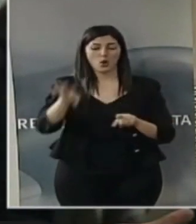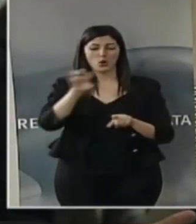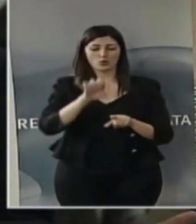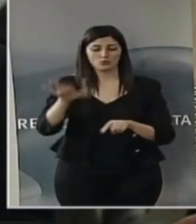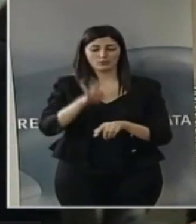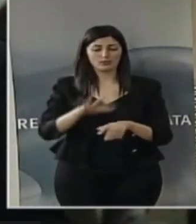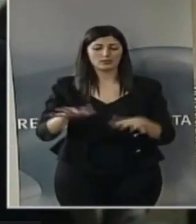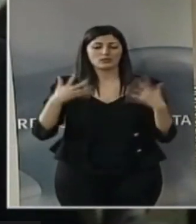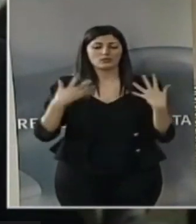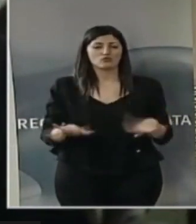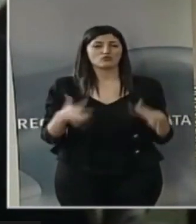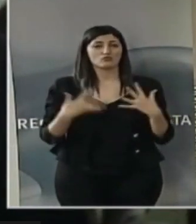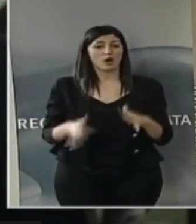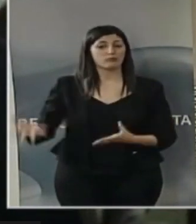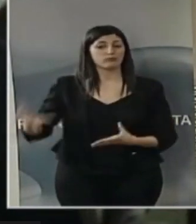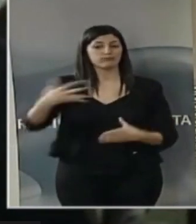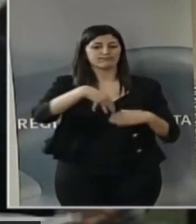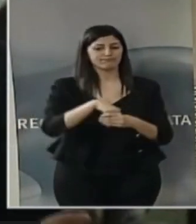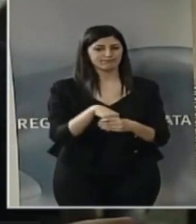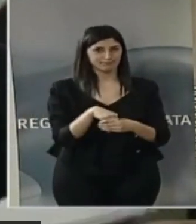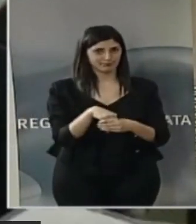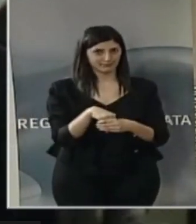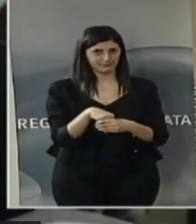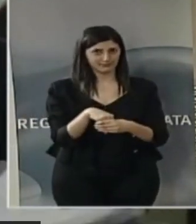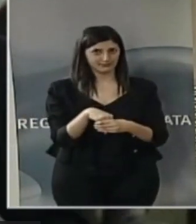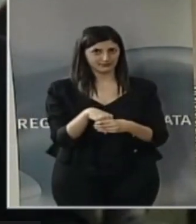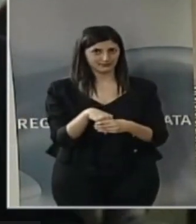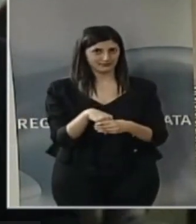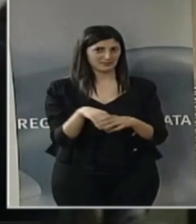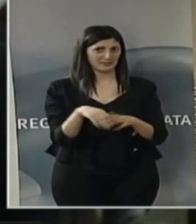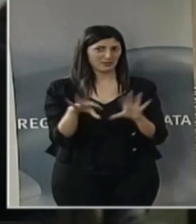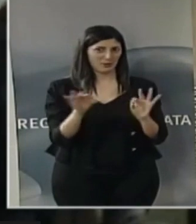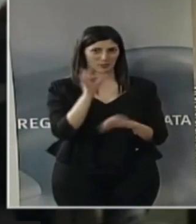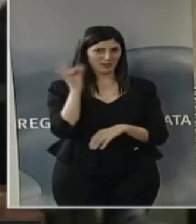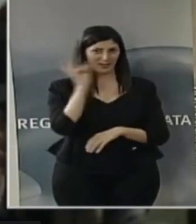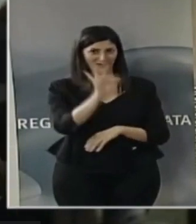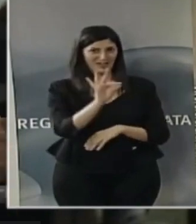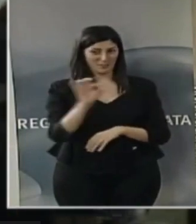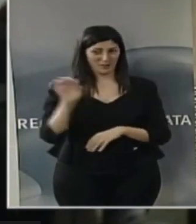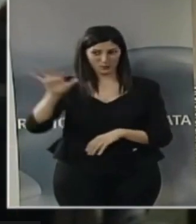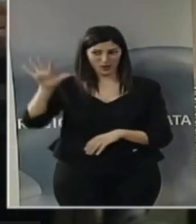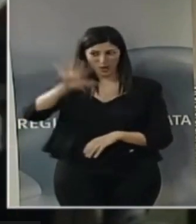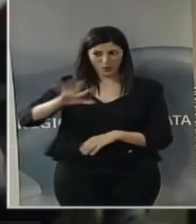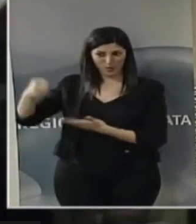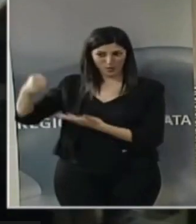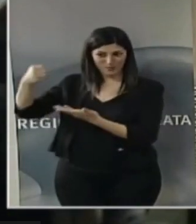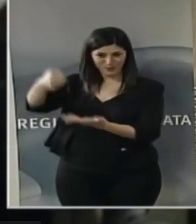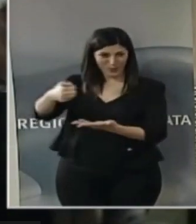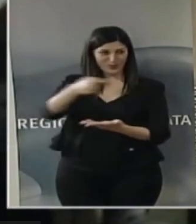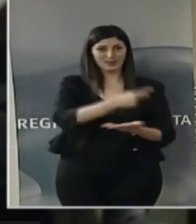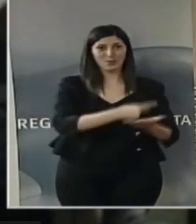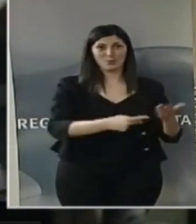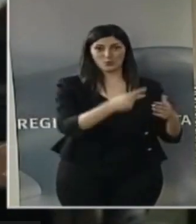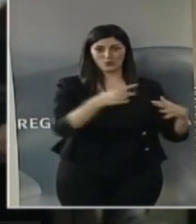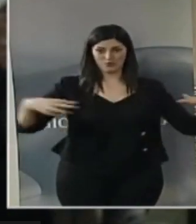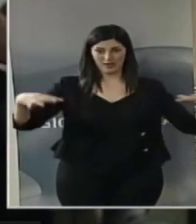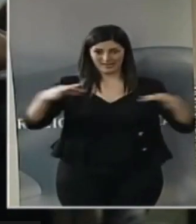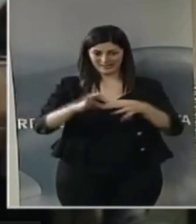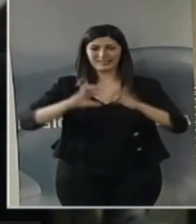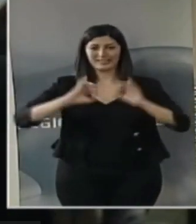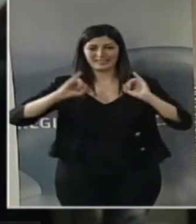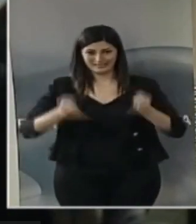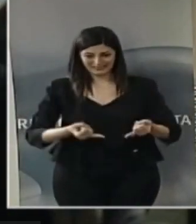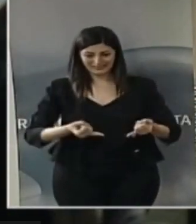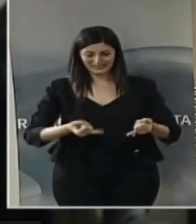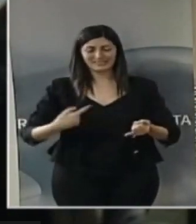progetti di ricerca a valere sui fondi europei. Lì l'abbiamo coinvolta,'abbiamo tirata dentro e l